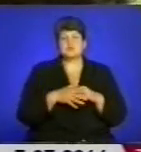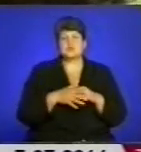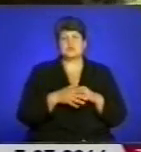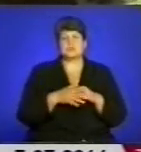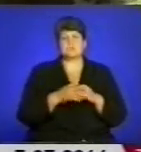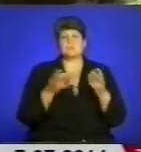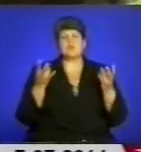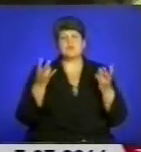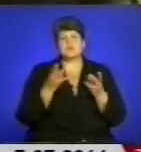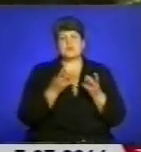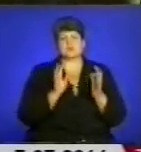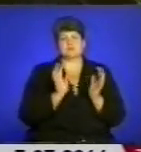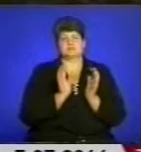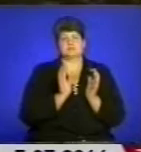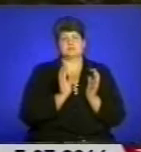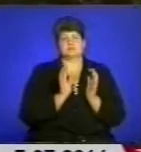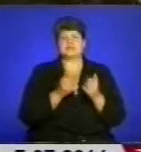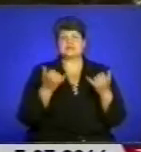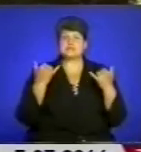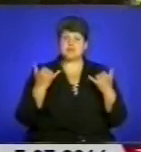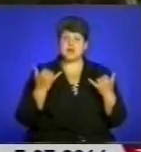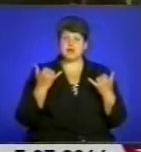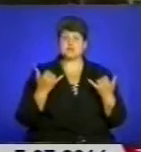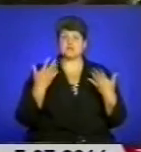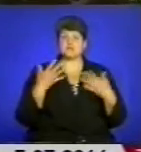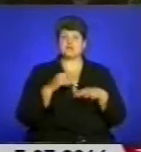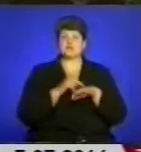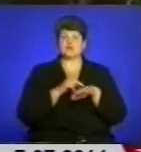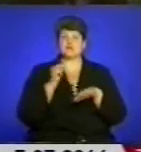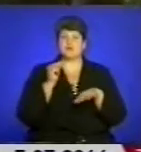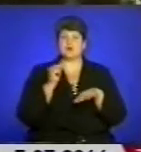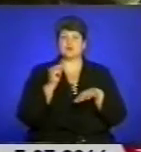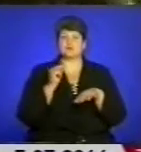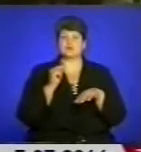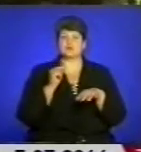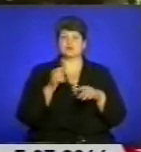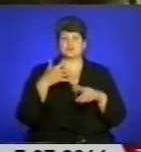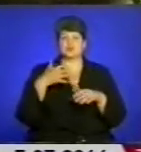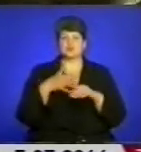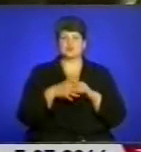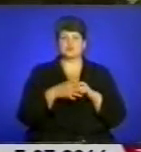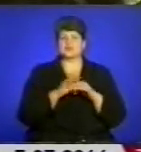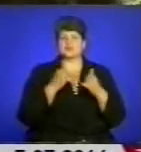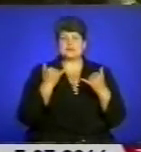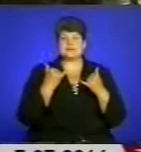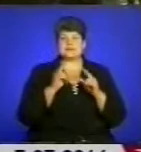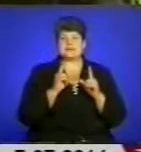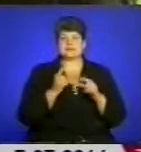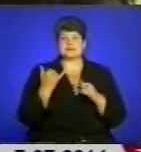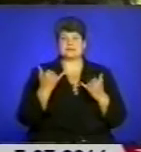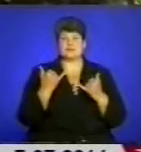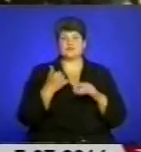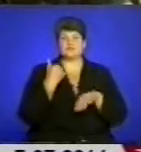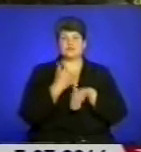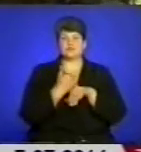розуміння потреби того всього. Зараз ми відчуваємо це розуміння, і не тільки зараз, тому що в основному